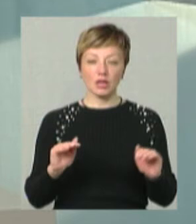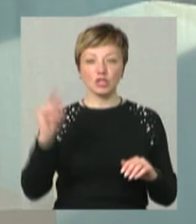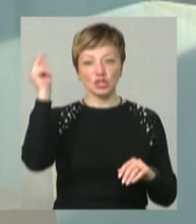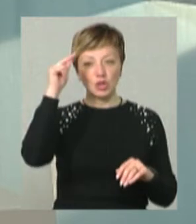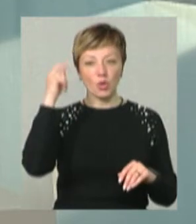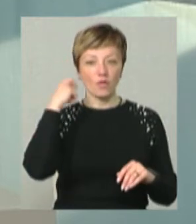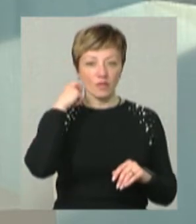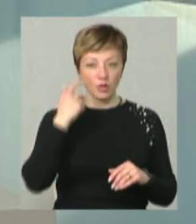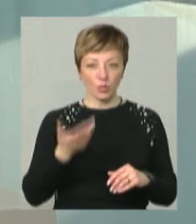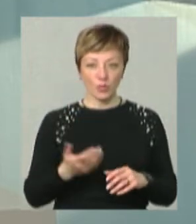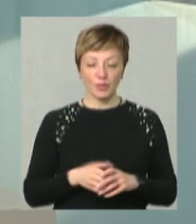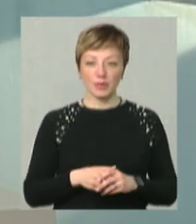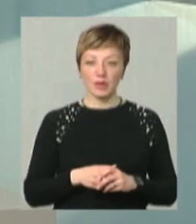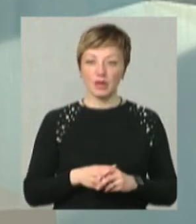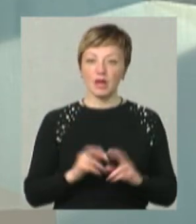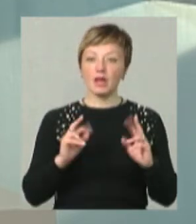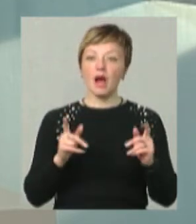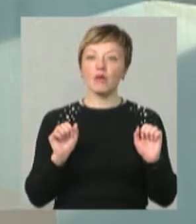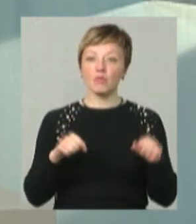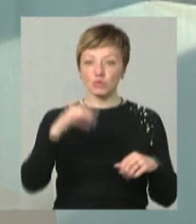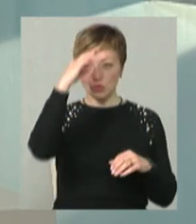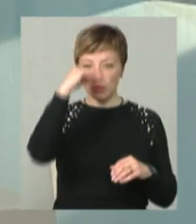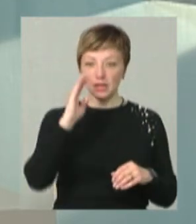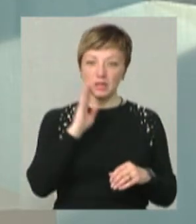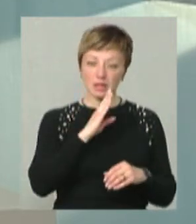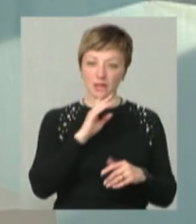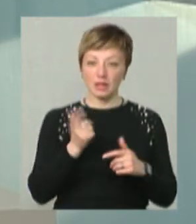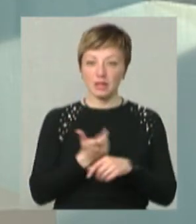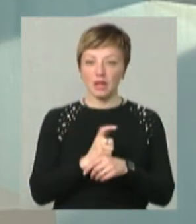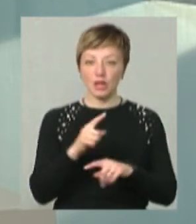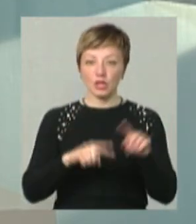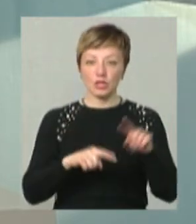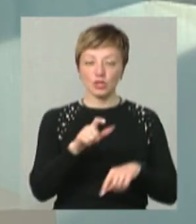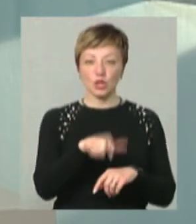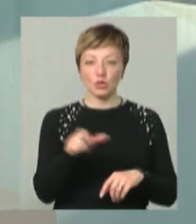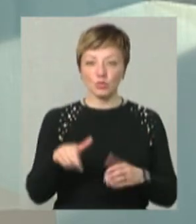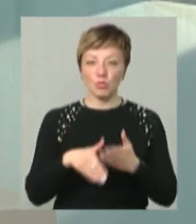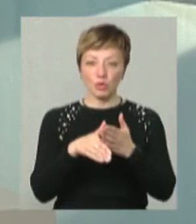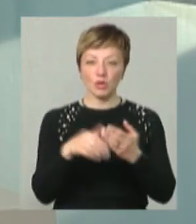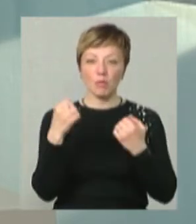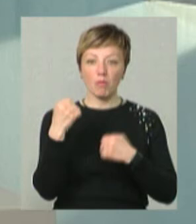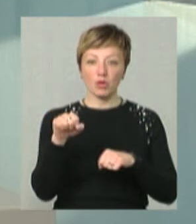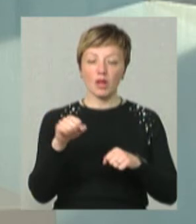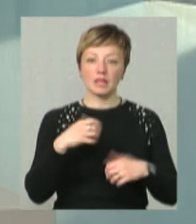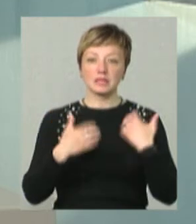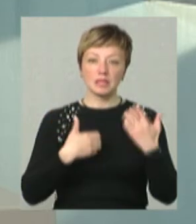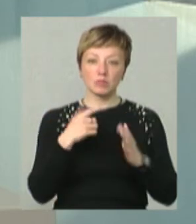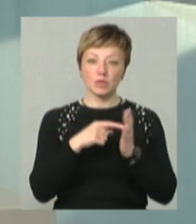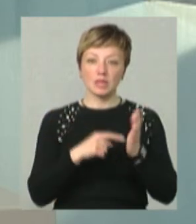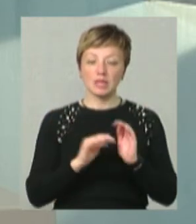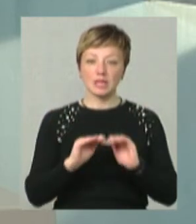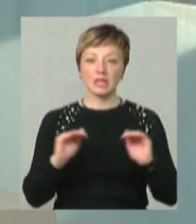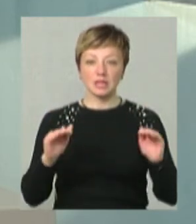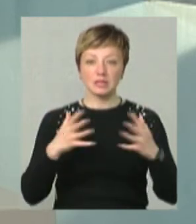шкільного віку. Як можуть батьки або найрідніші люди допомогти їм подолати стрес, поділилася дитяча,